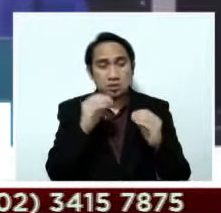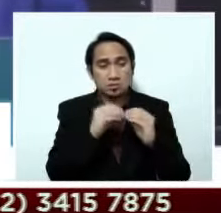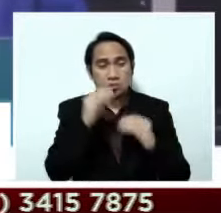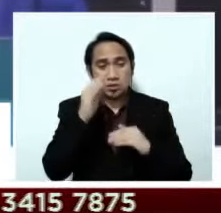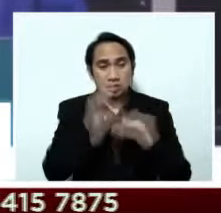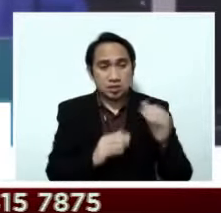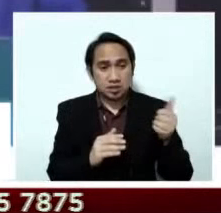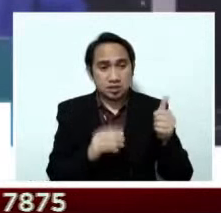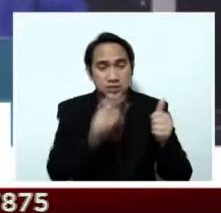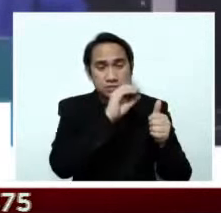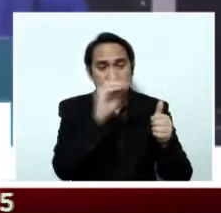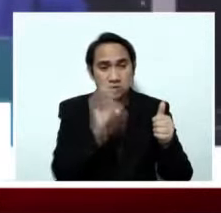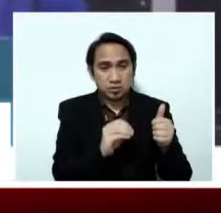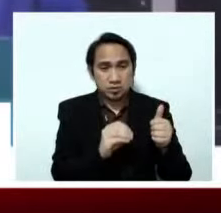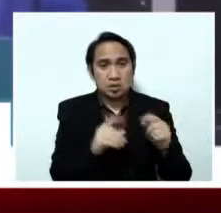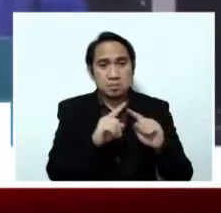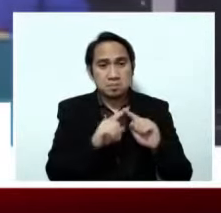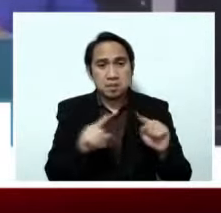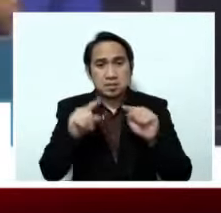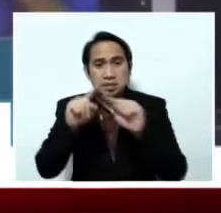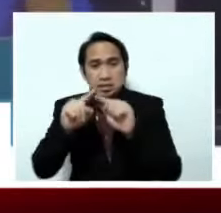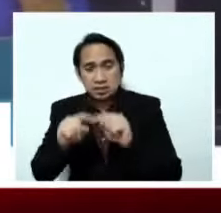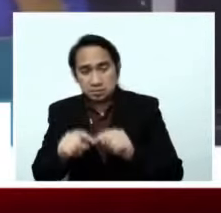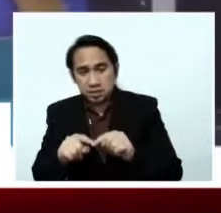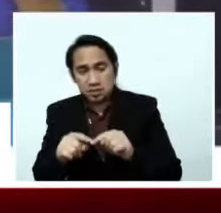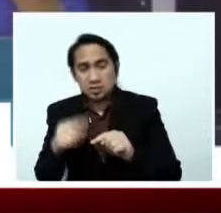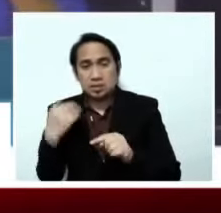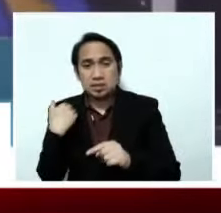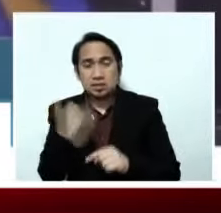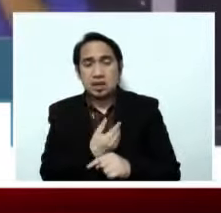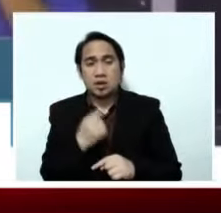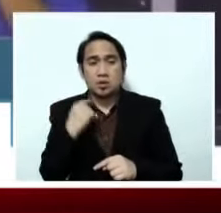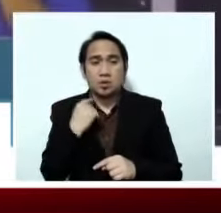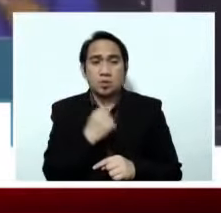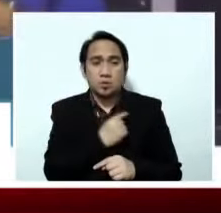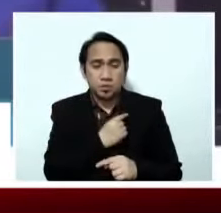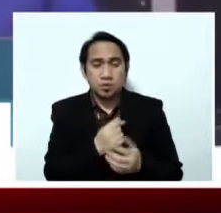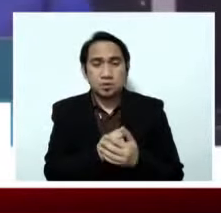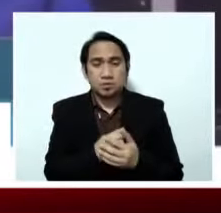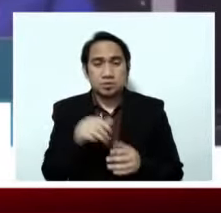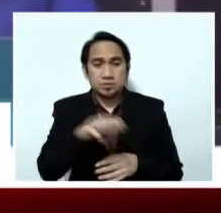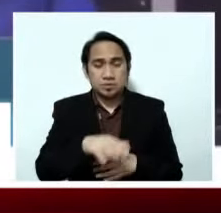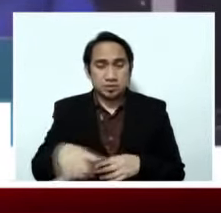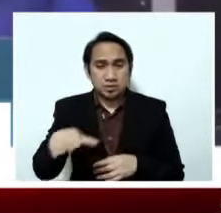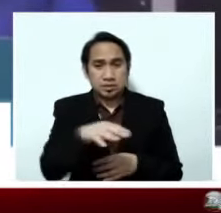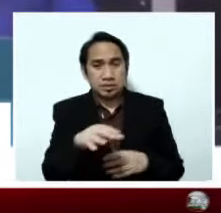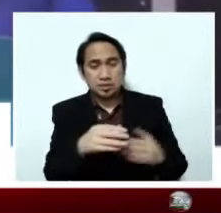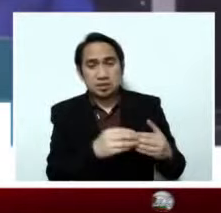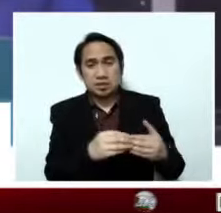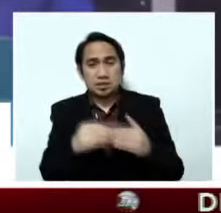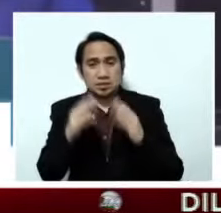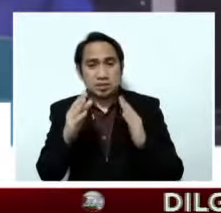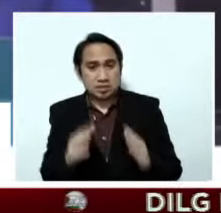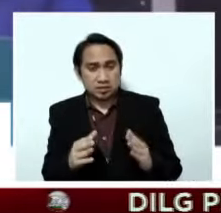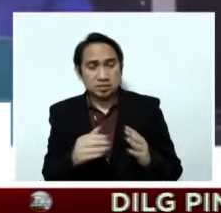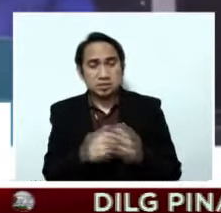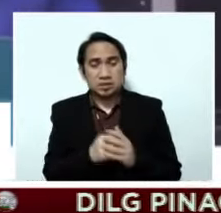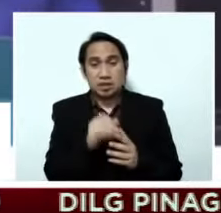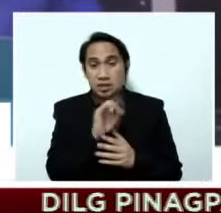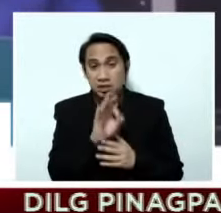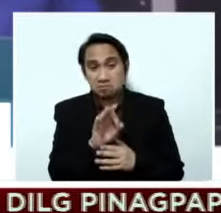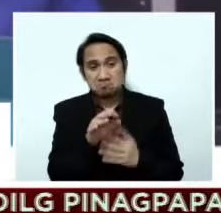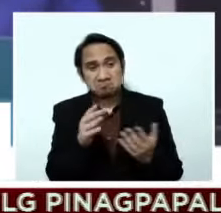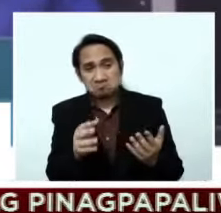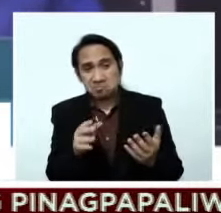depende po sa pari natin at sa ating kanyang mga pastoral leaders, kung sa kanilang lugar,